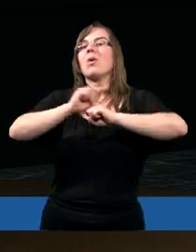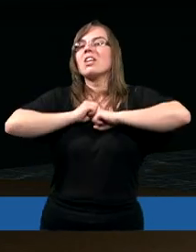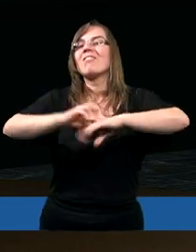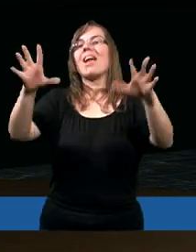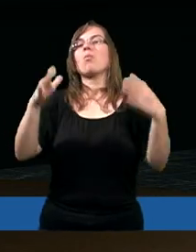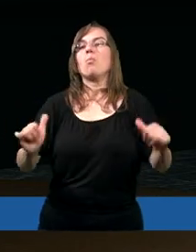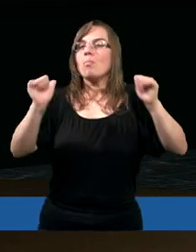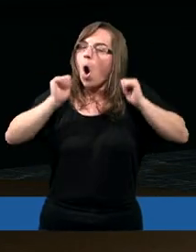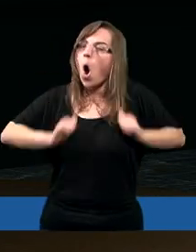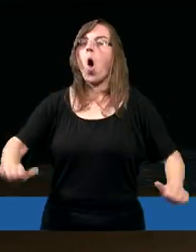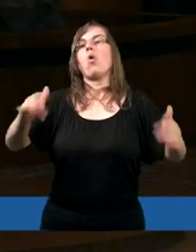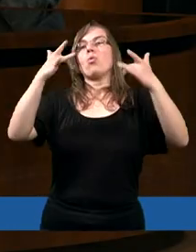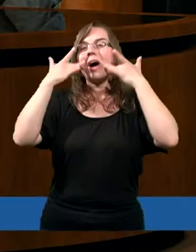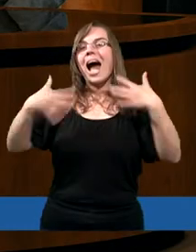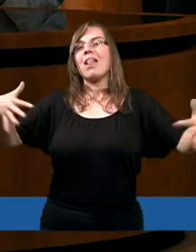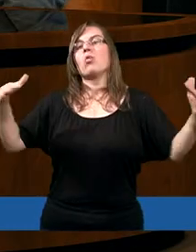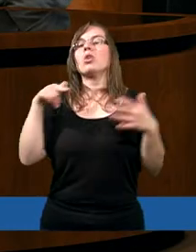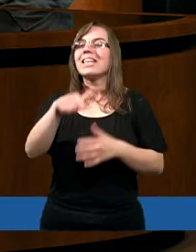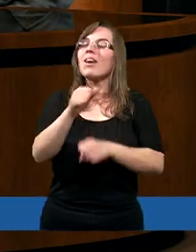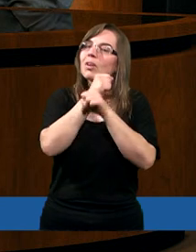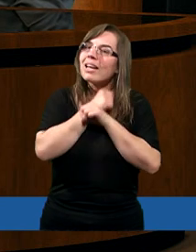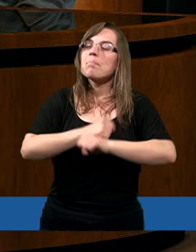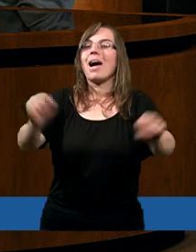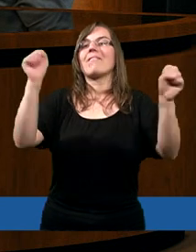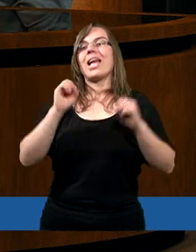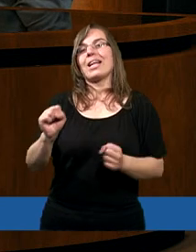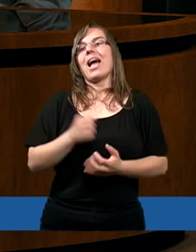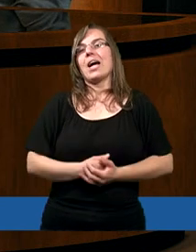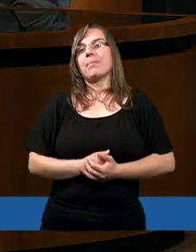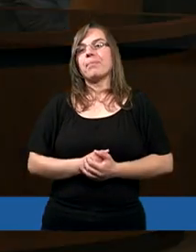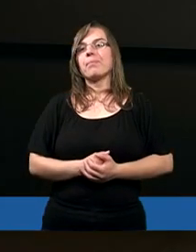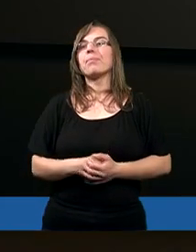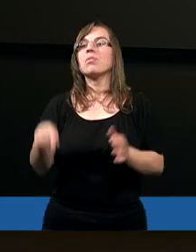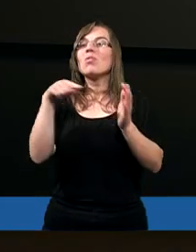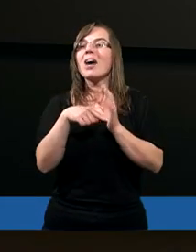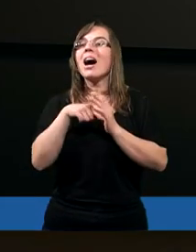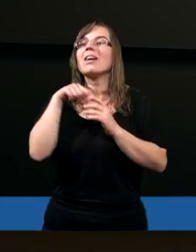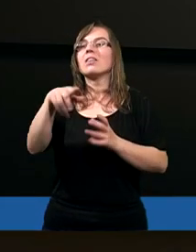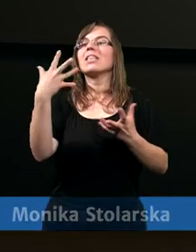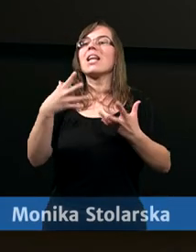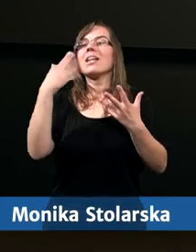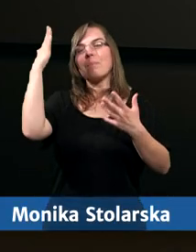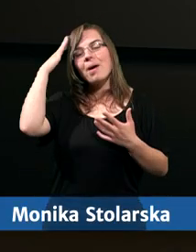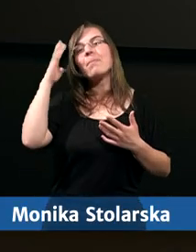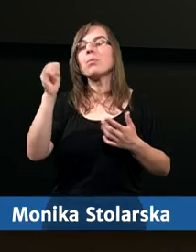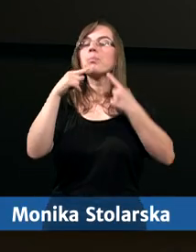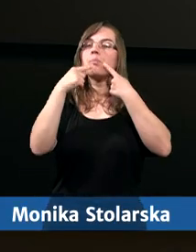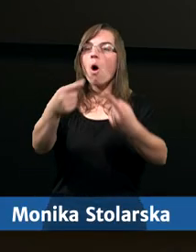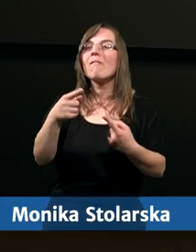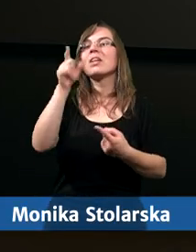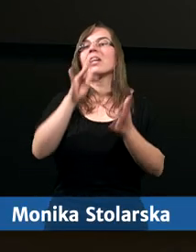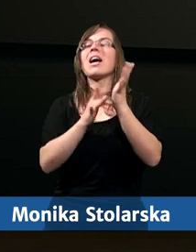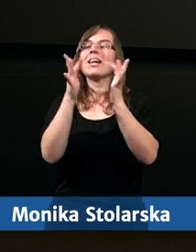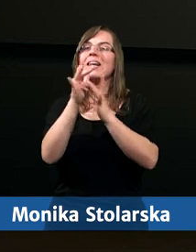pokoju, w radości i w pewności tego zbawienia. Dokładnie. No właśnie, tutaj trzeba pamiętać, że Chrystus